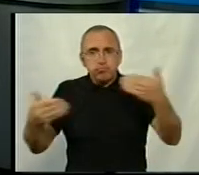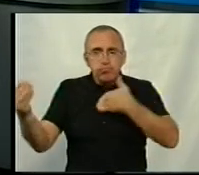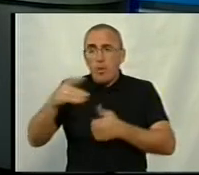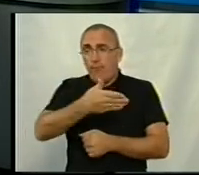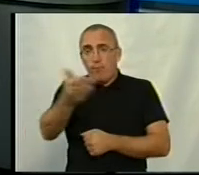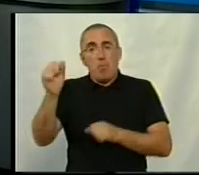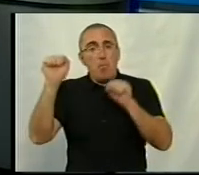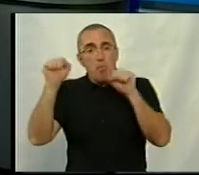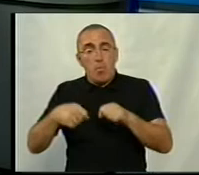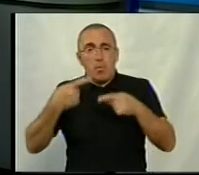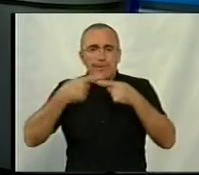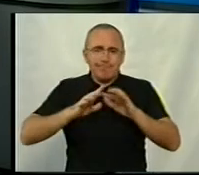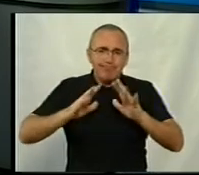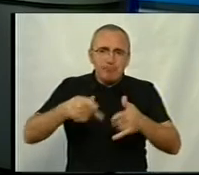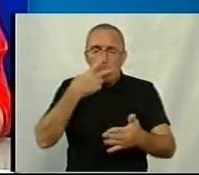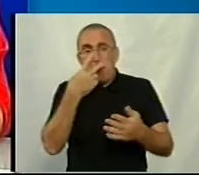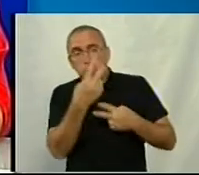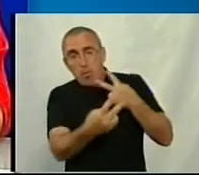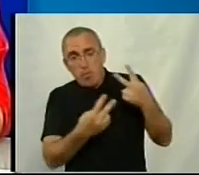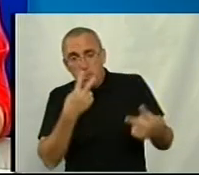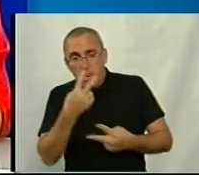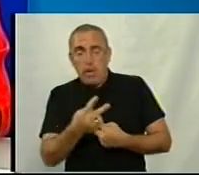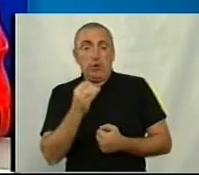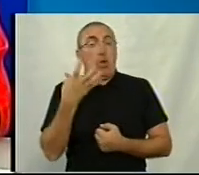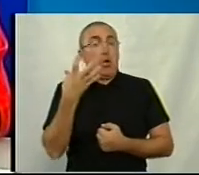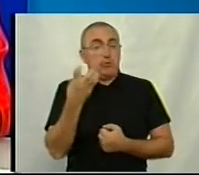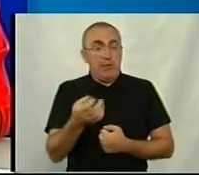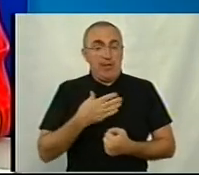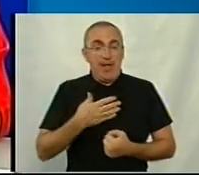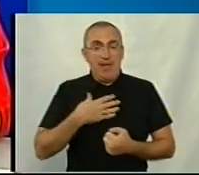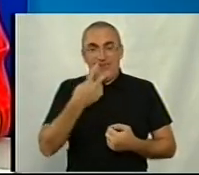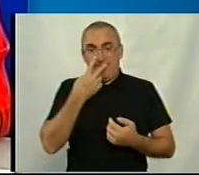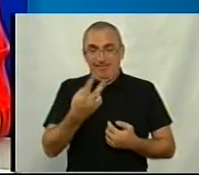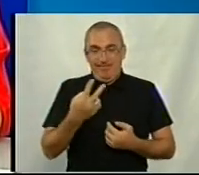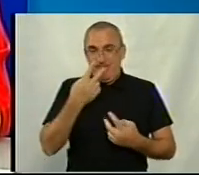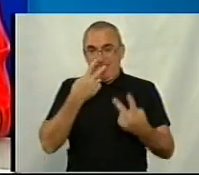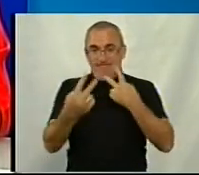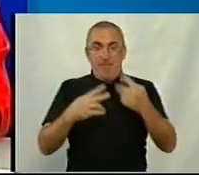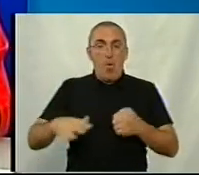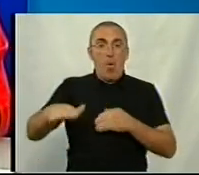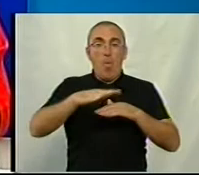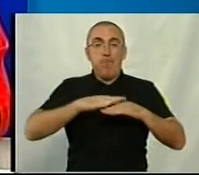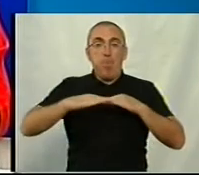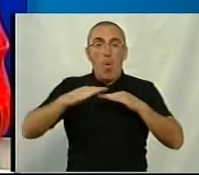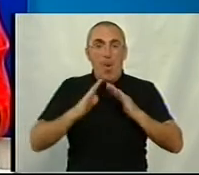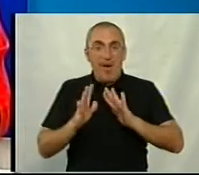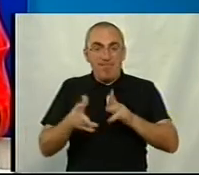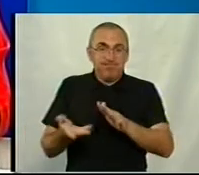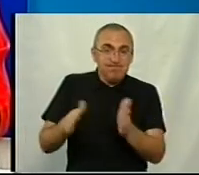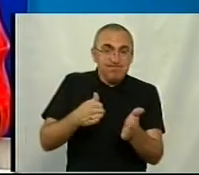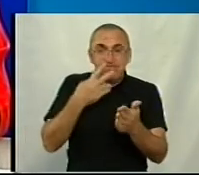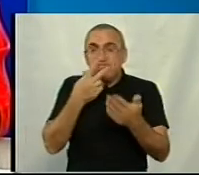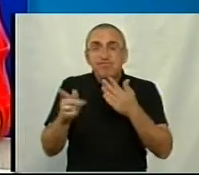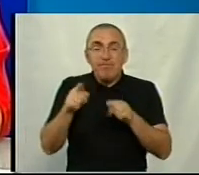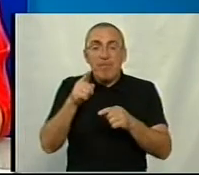цю техніку побачити, а ще на наших демонстраційних полях цю техніку побачити